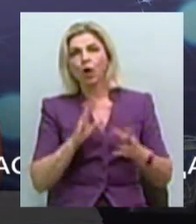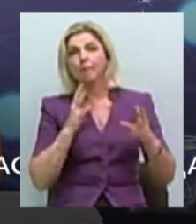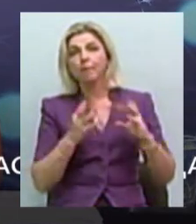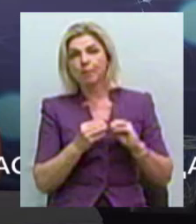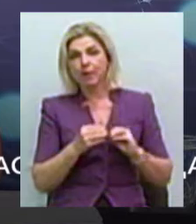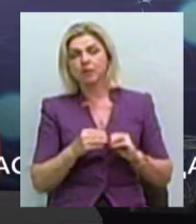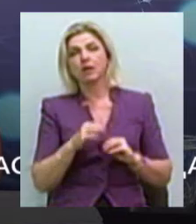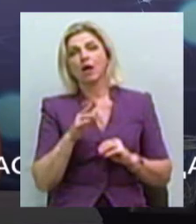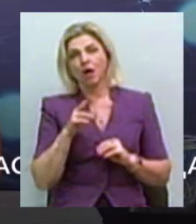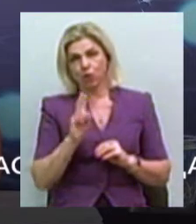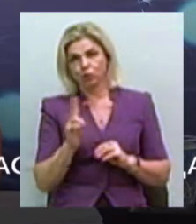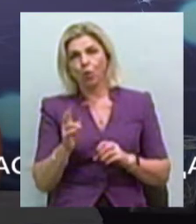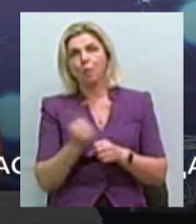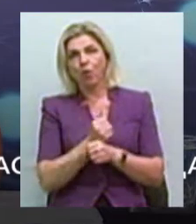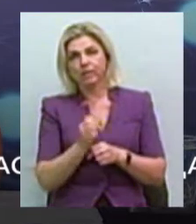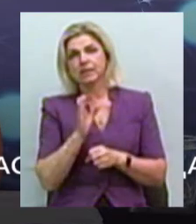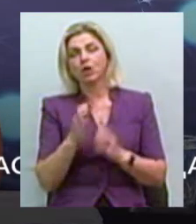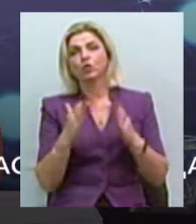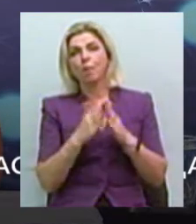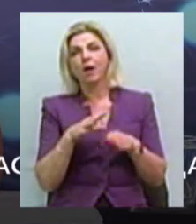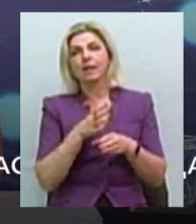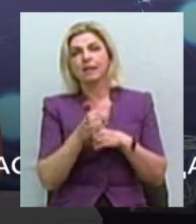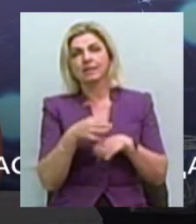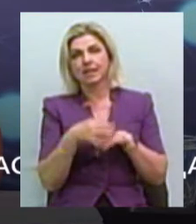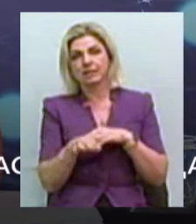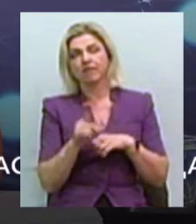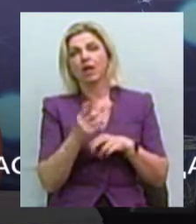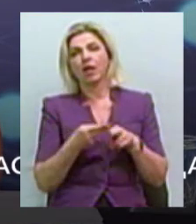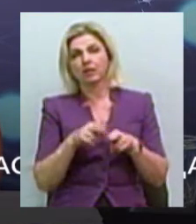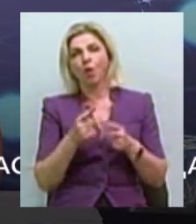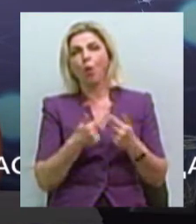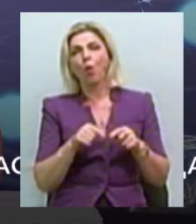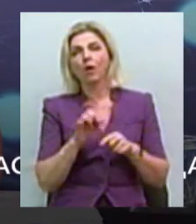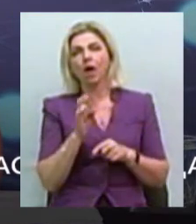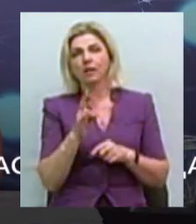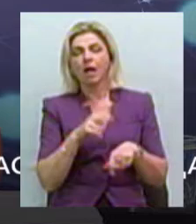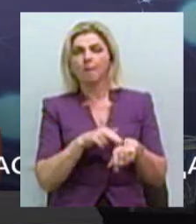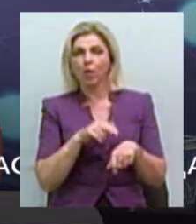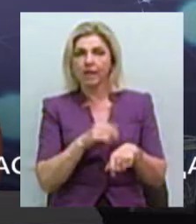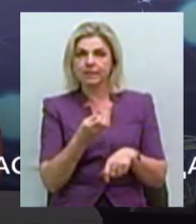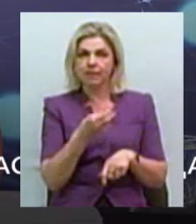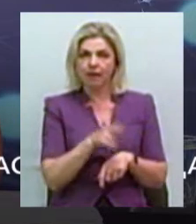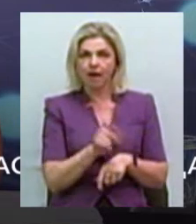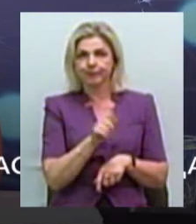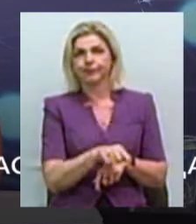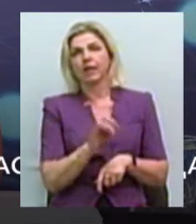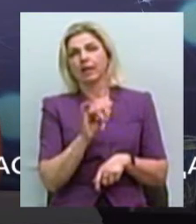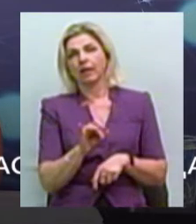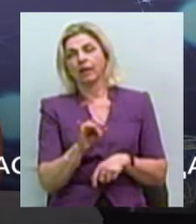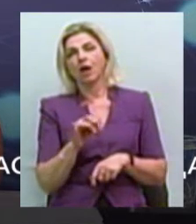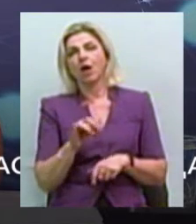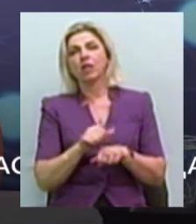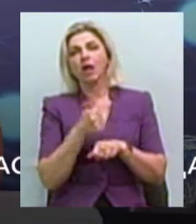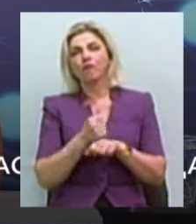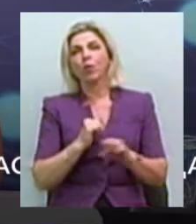працюють по питанням домашнього насильства, це безпосередньо і органи національної поліції, це і головне територіальне